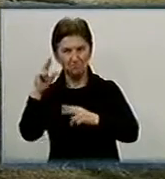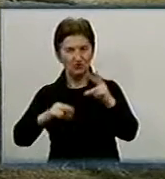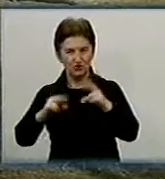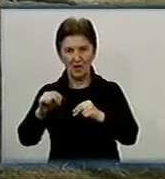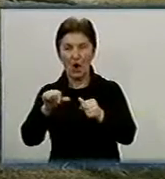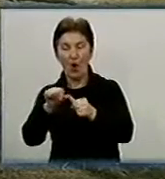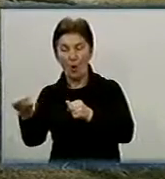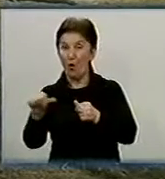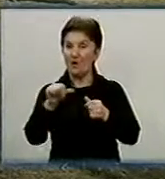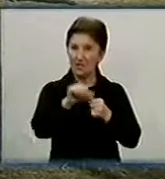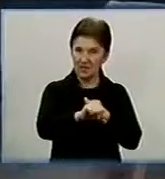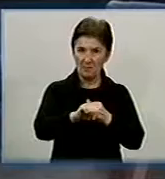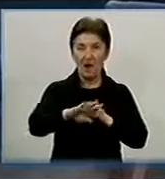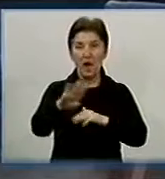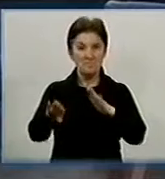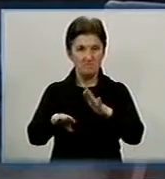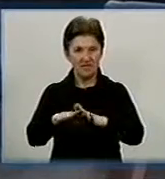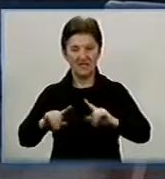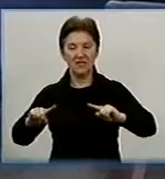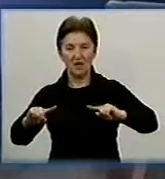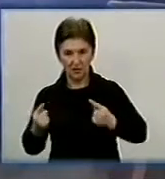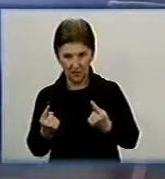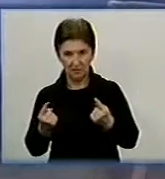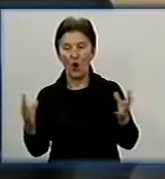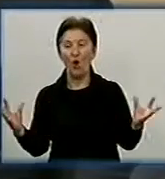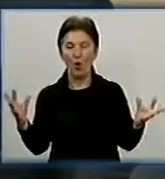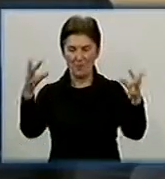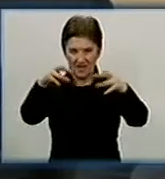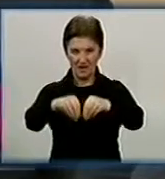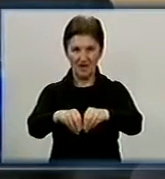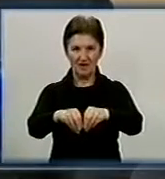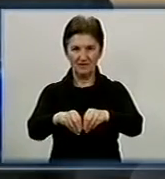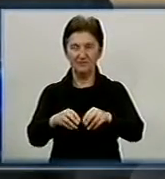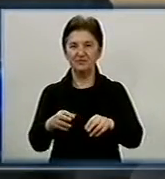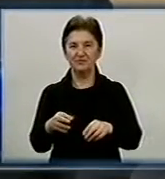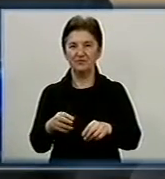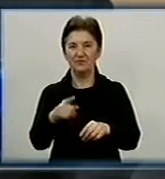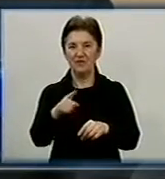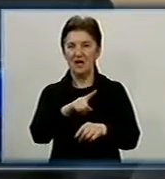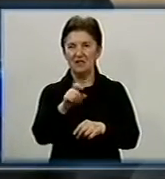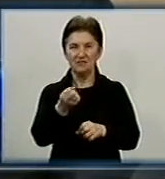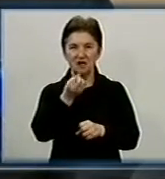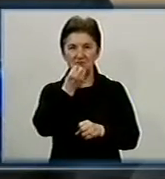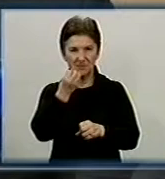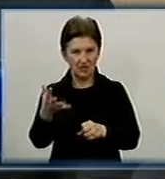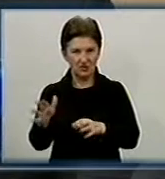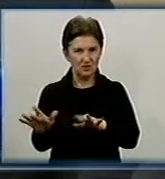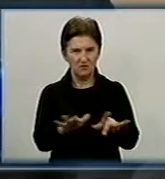окремо. Проте вже за кілька днів після затримання першого підозрюваного справи об'єднали. Завдяки слеженій роботи працівників управління кардного